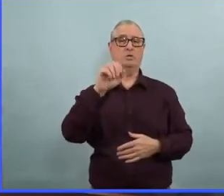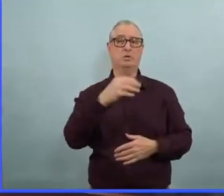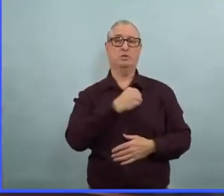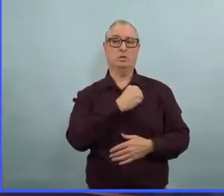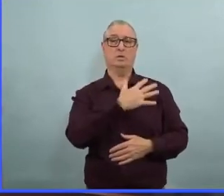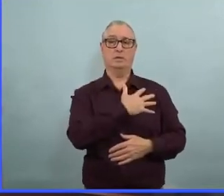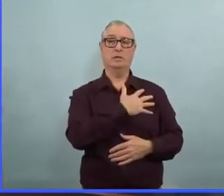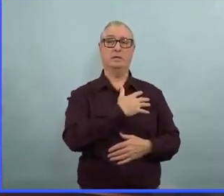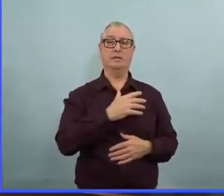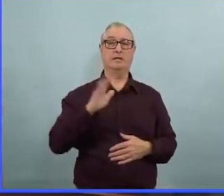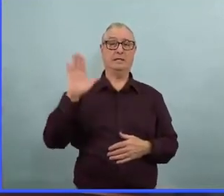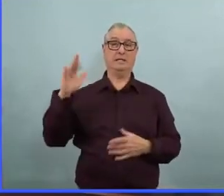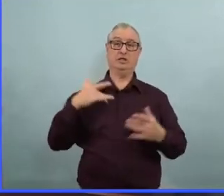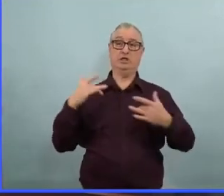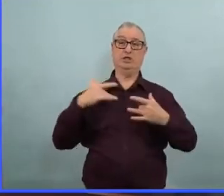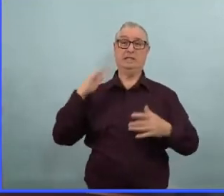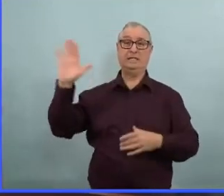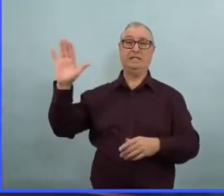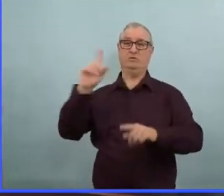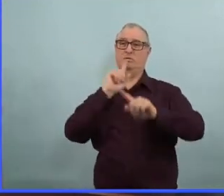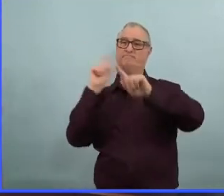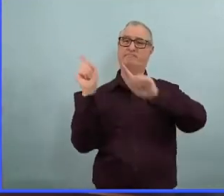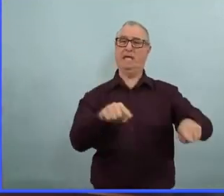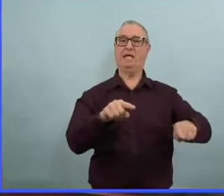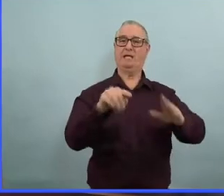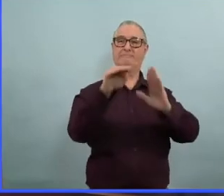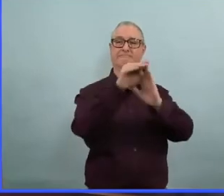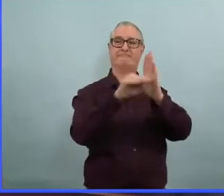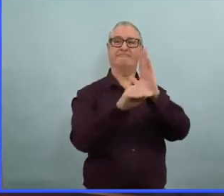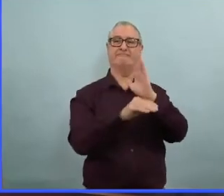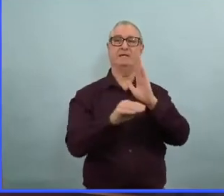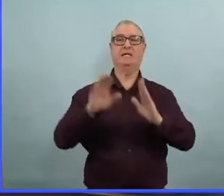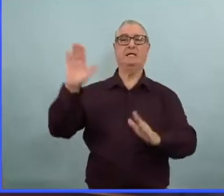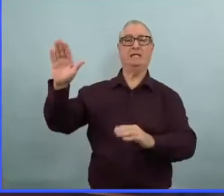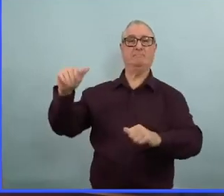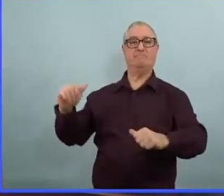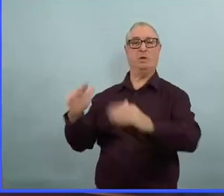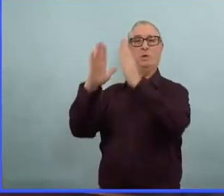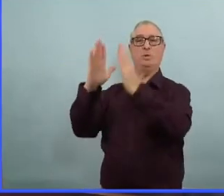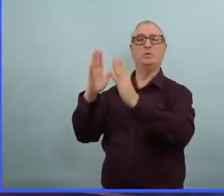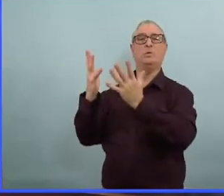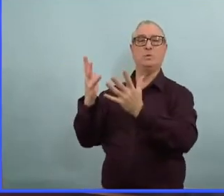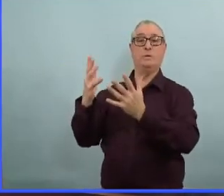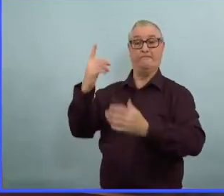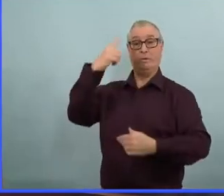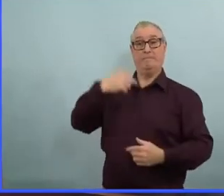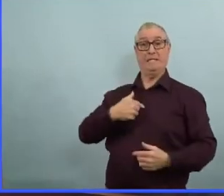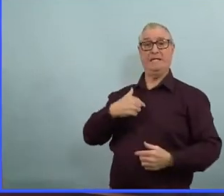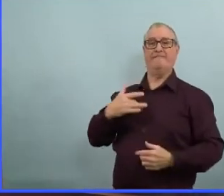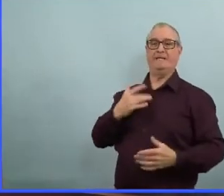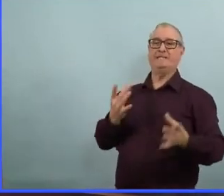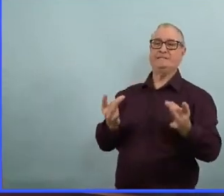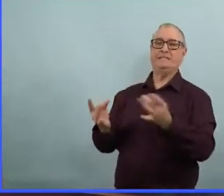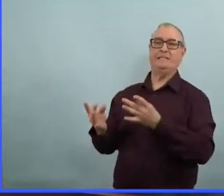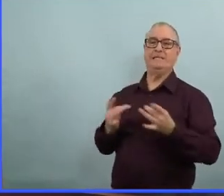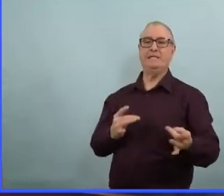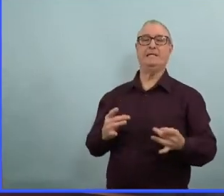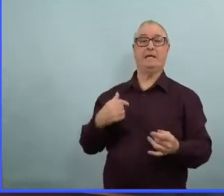au sujet de l'inflation, de la chaîne d'approvisionnement. Nous avons une approche différente au Manitoba. Lorsqu'on parle de nos employés